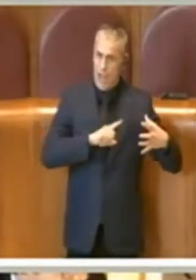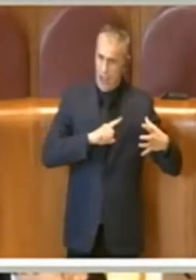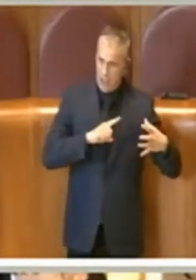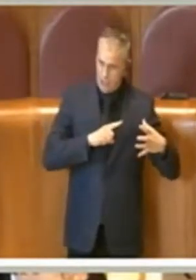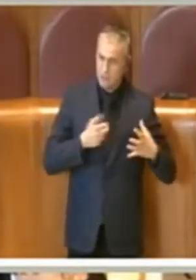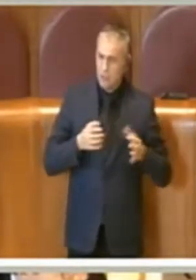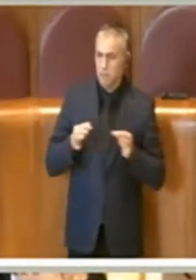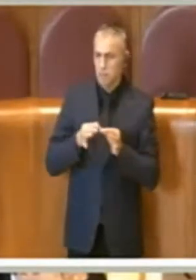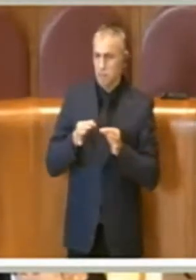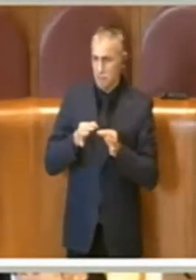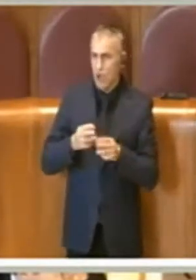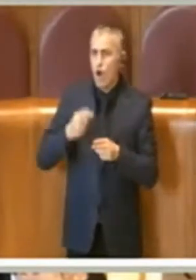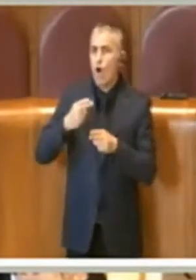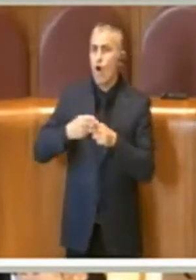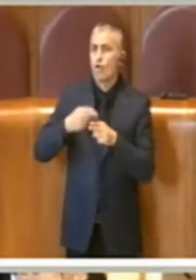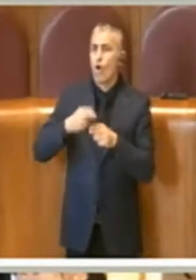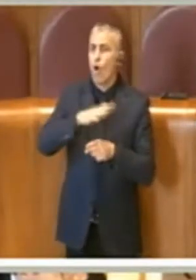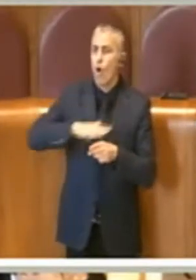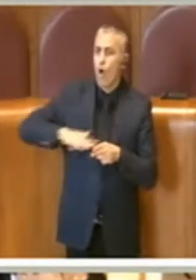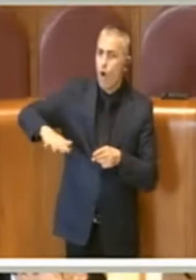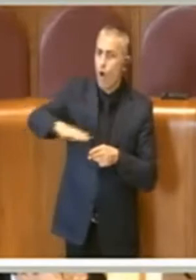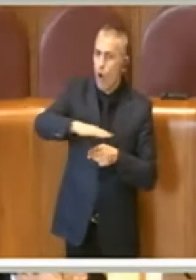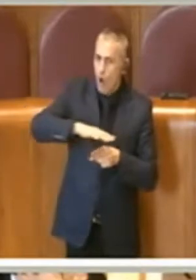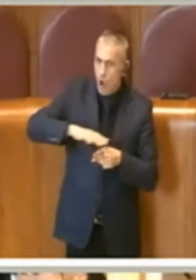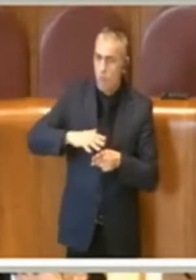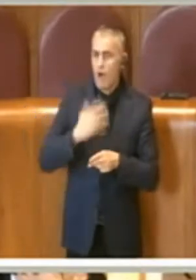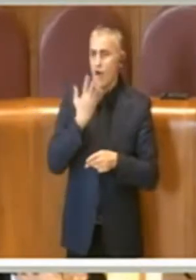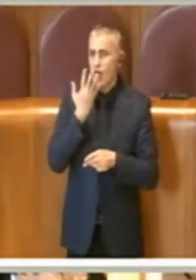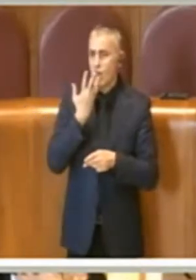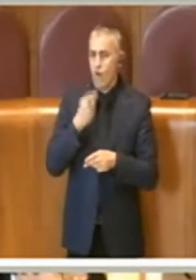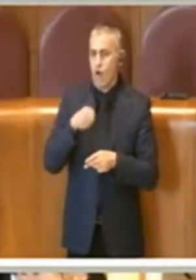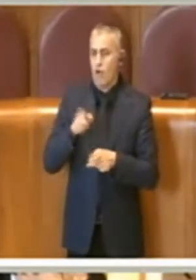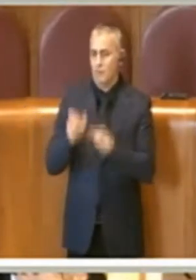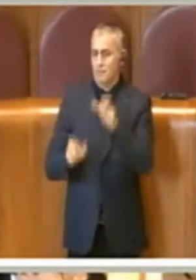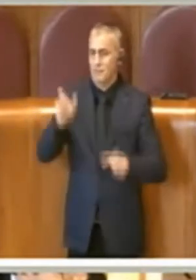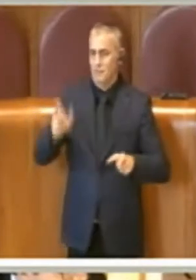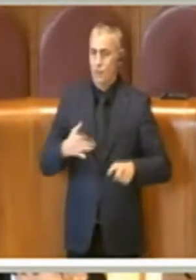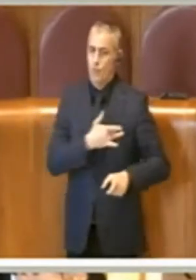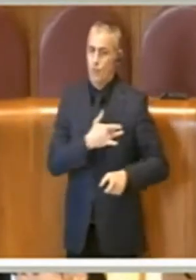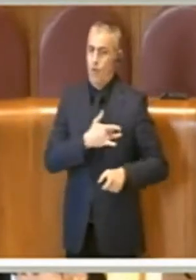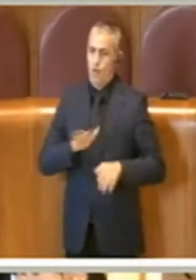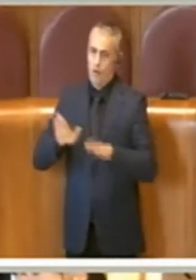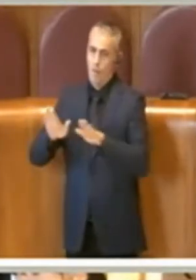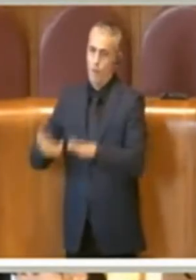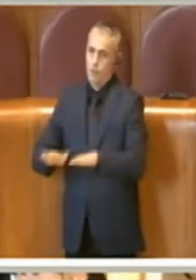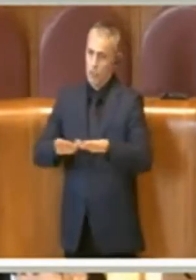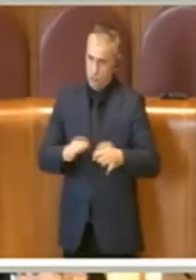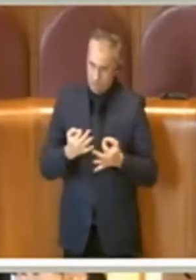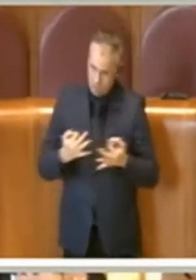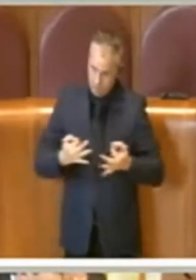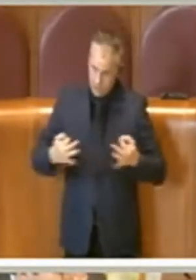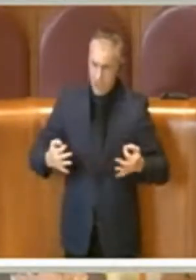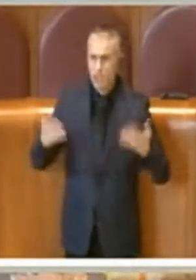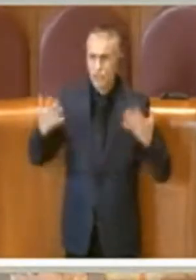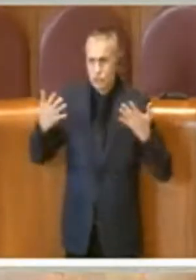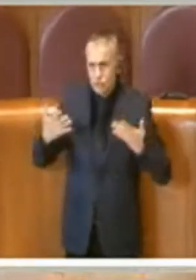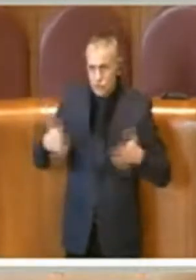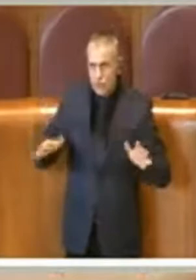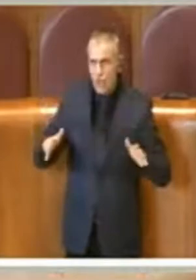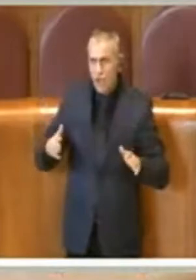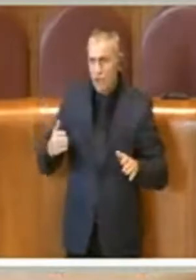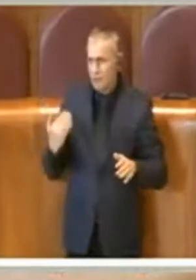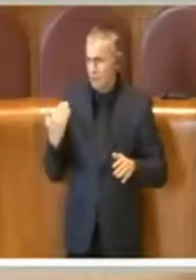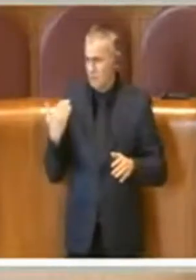sì che Roma sia una capitale cardioprotetta e così come abbiamo dato il nostro